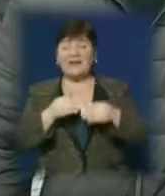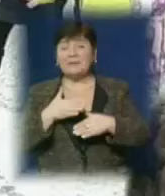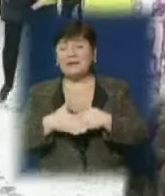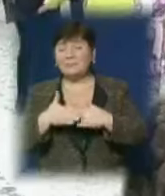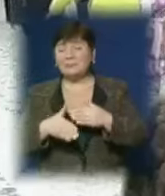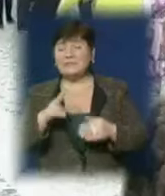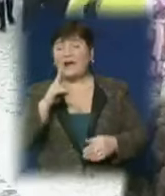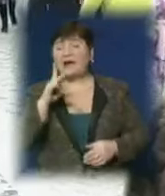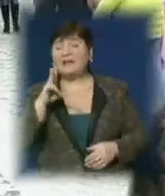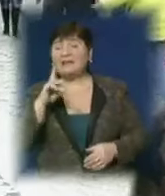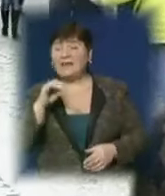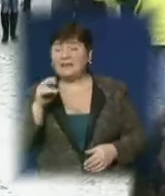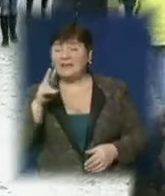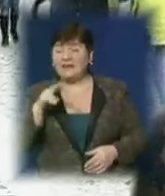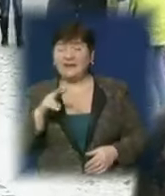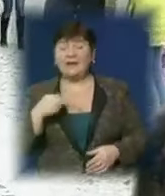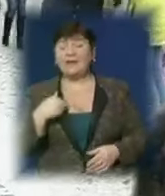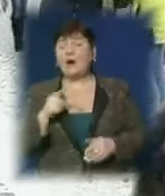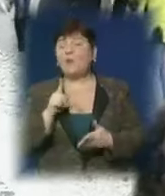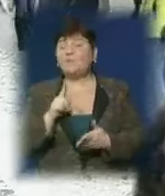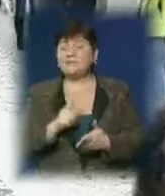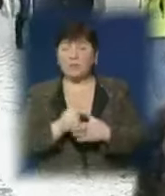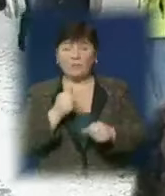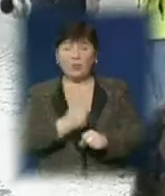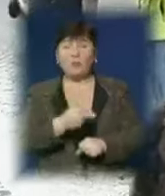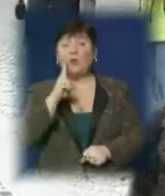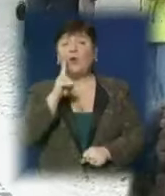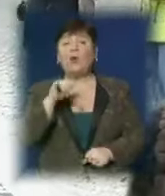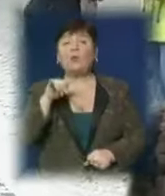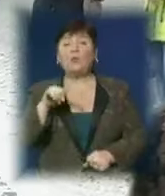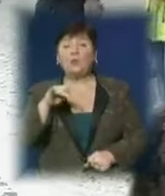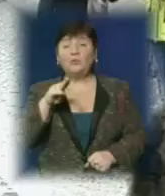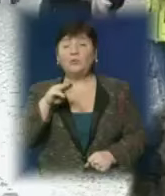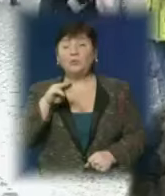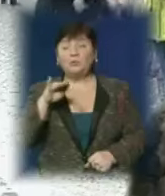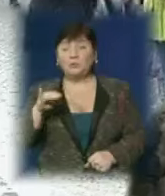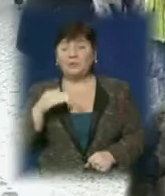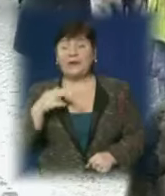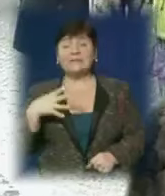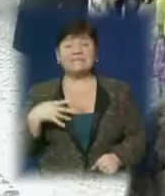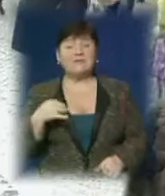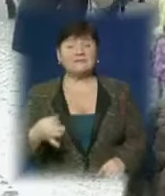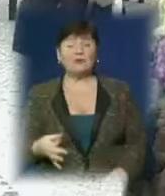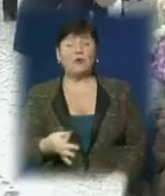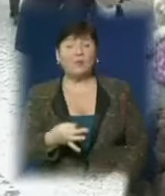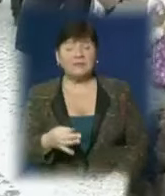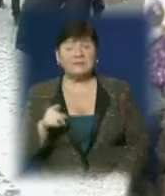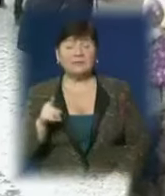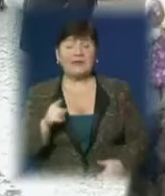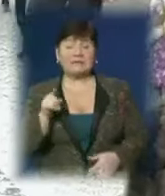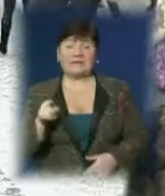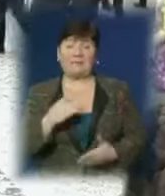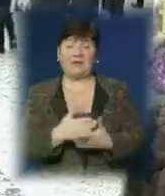кнедлі. Я обов'язково роблю кутю, хоч тут це не є традиційне, але я із Львівської області, в нас там кутя.